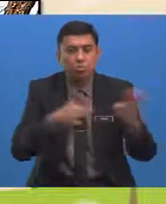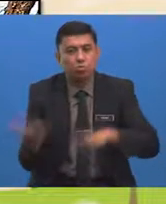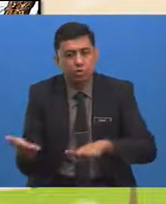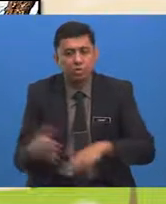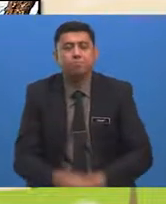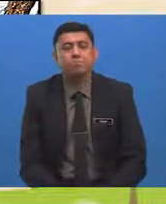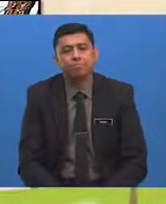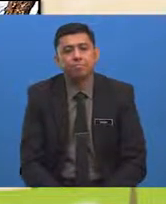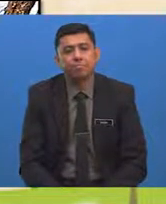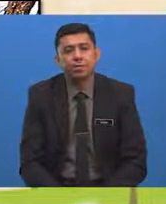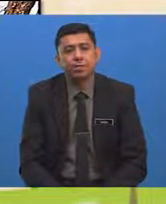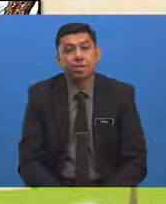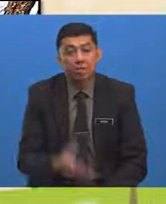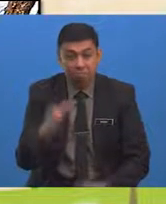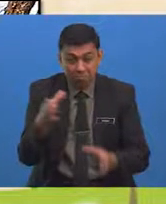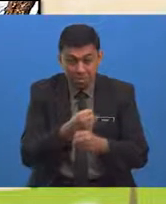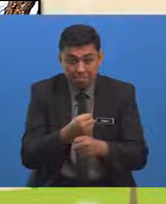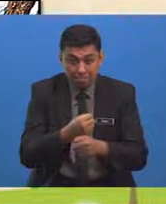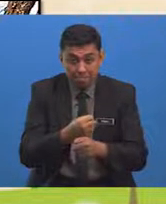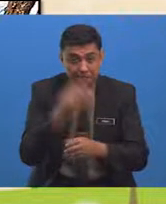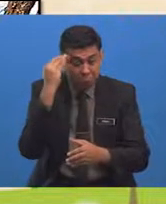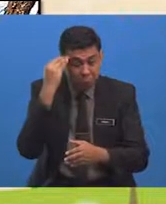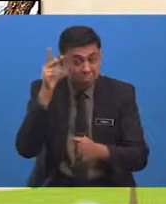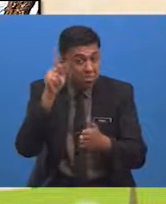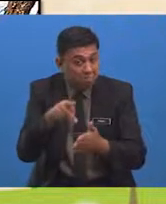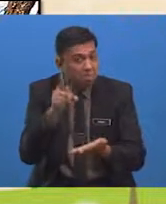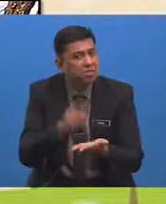Dapatkah kamu kenal pasti haiwan-haiwan ini?